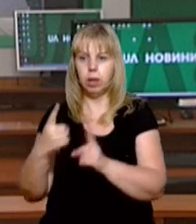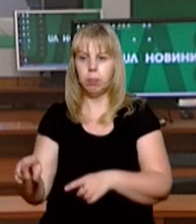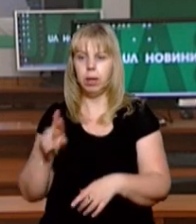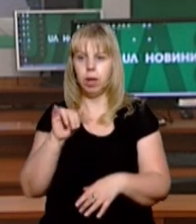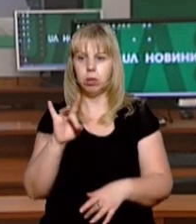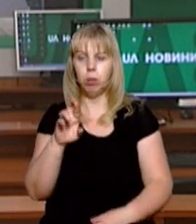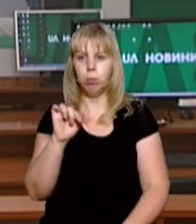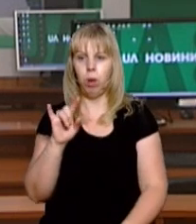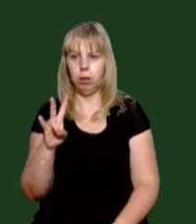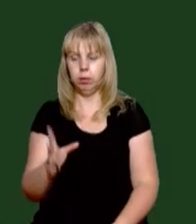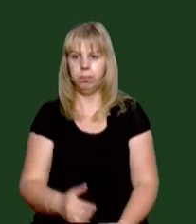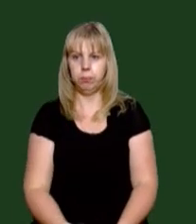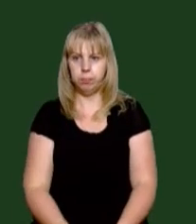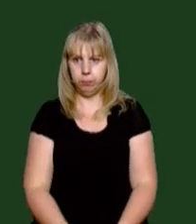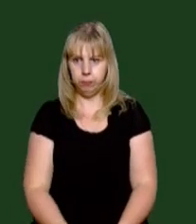Ярослав Гулан.